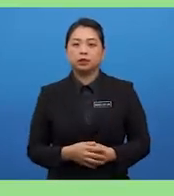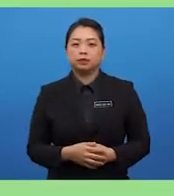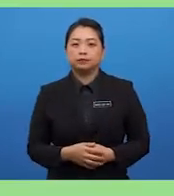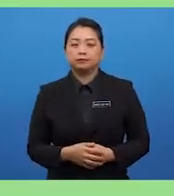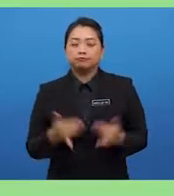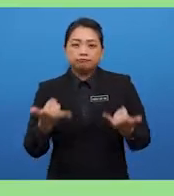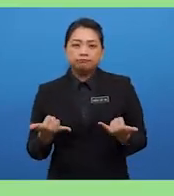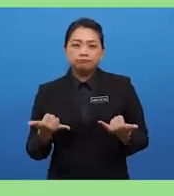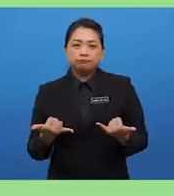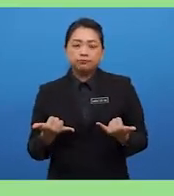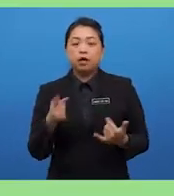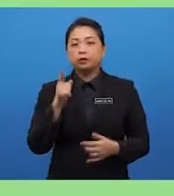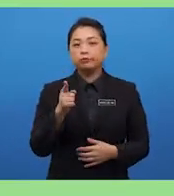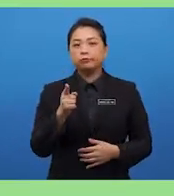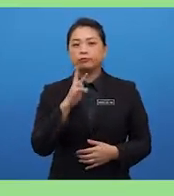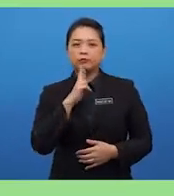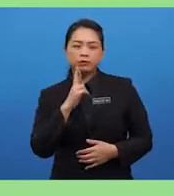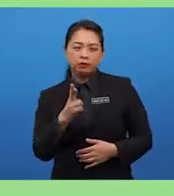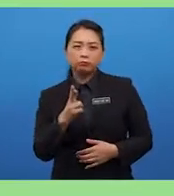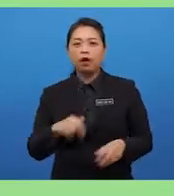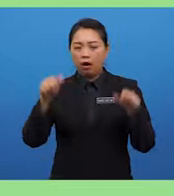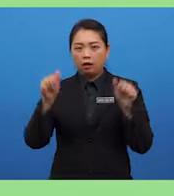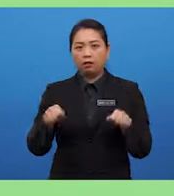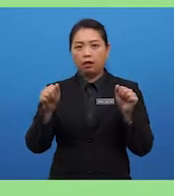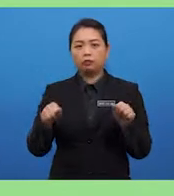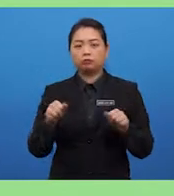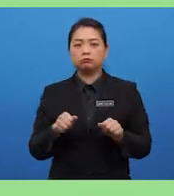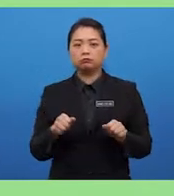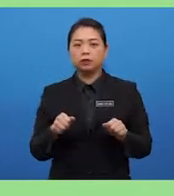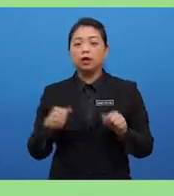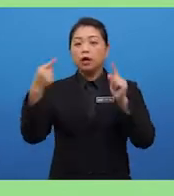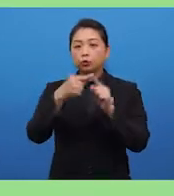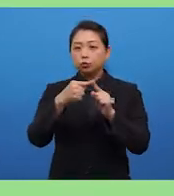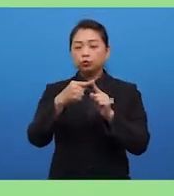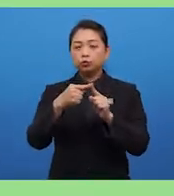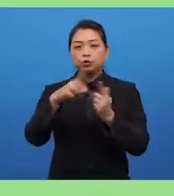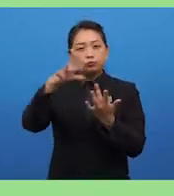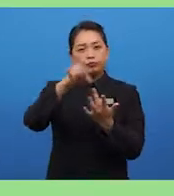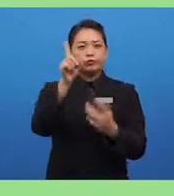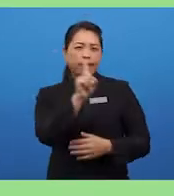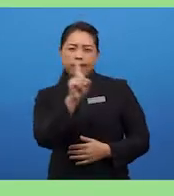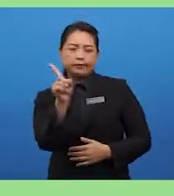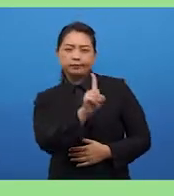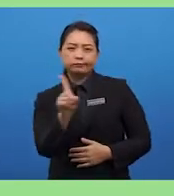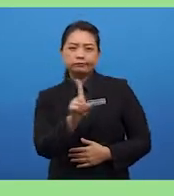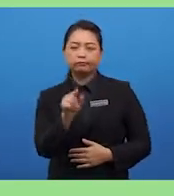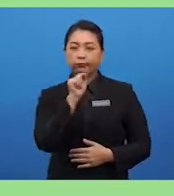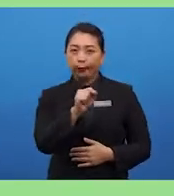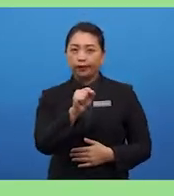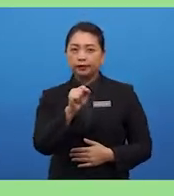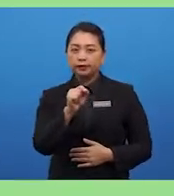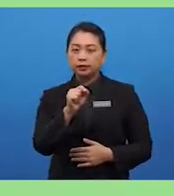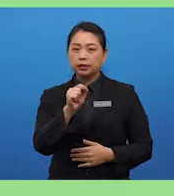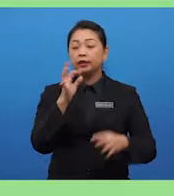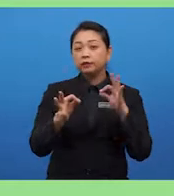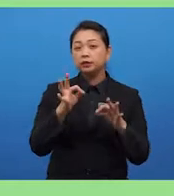Now, you are allowed to choose any points even if it's similar to your